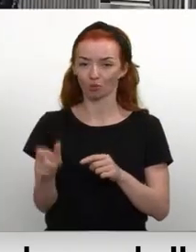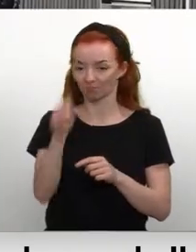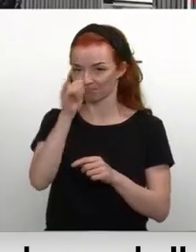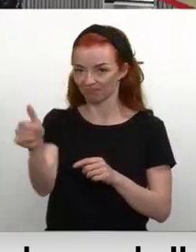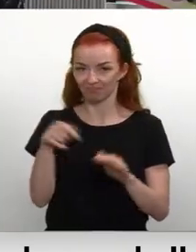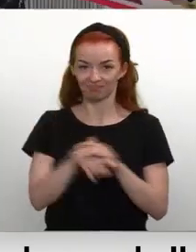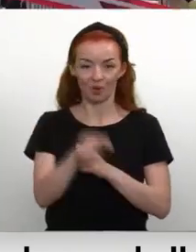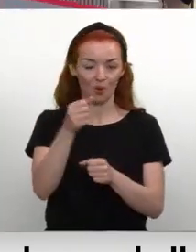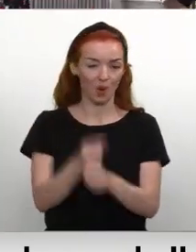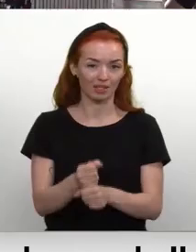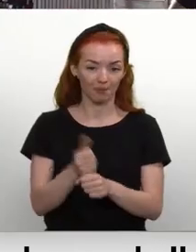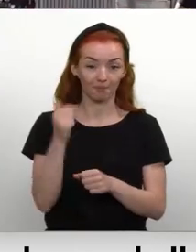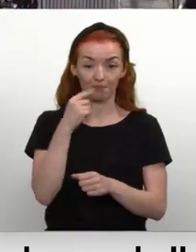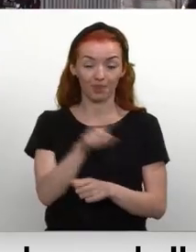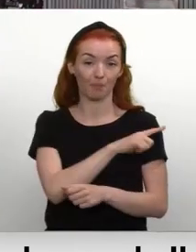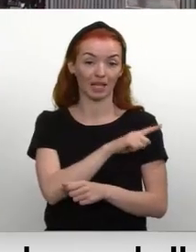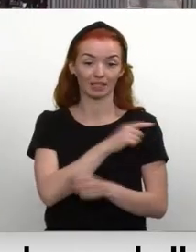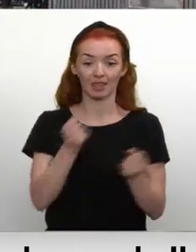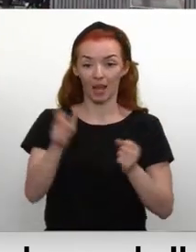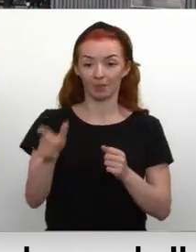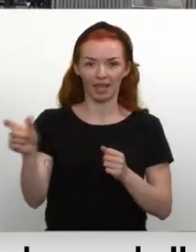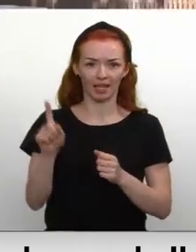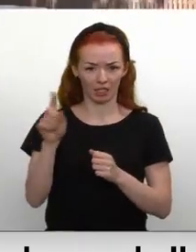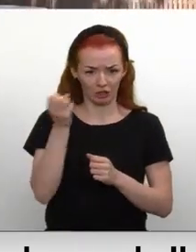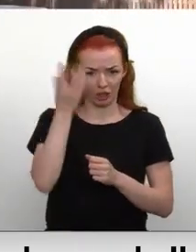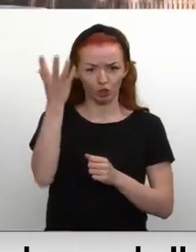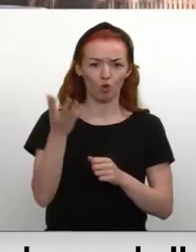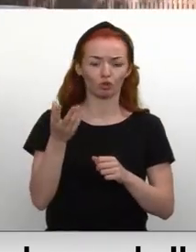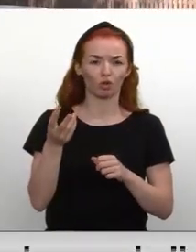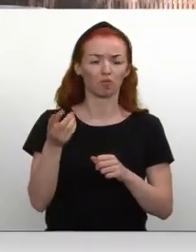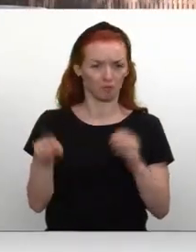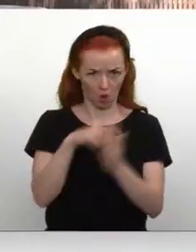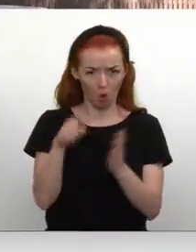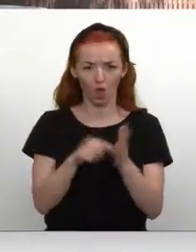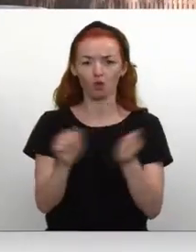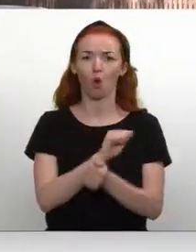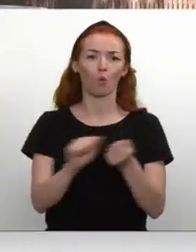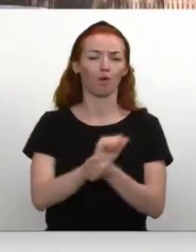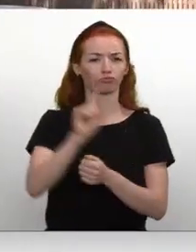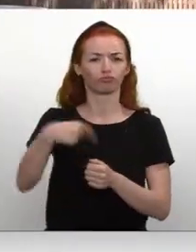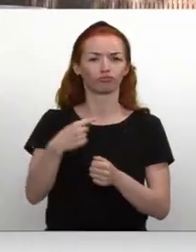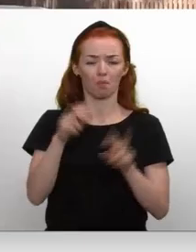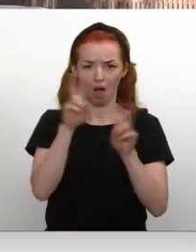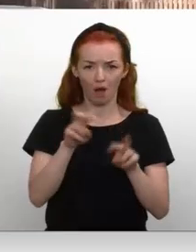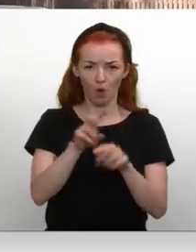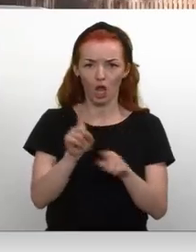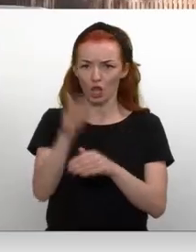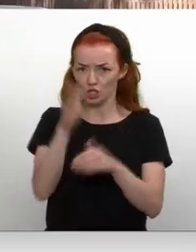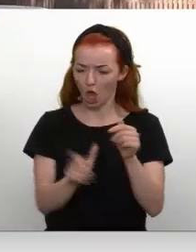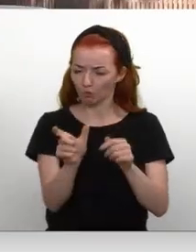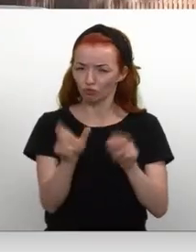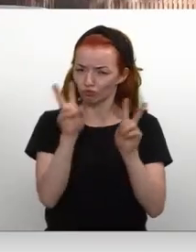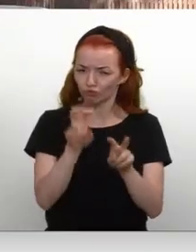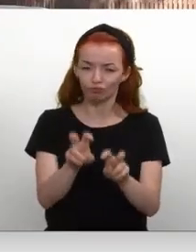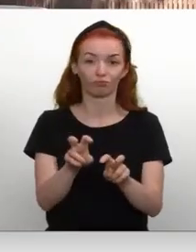ielaista. Apsardzīts darbinieki ir zinoši un jautā gan dokumentus un pārboda gan dokumentu darīgumu termiņus,